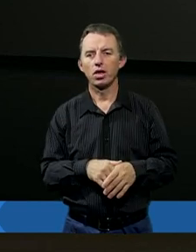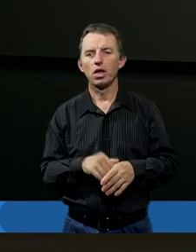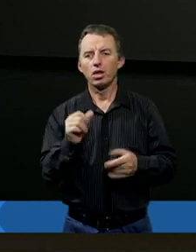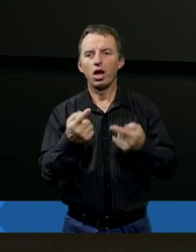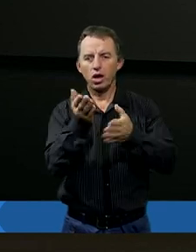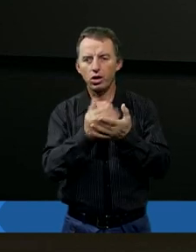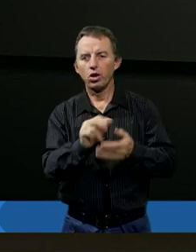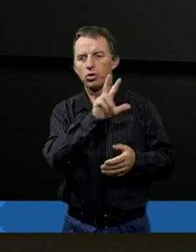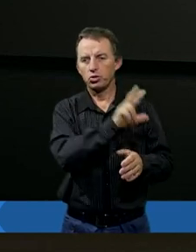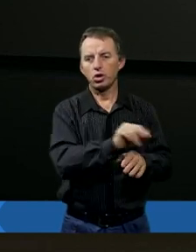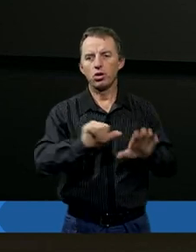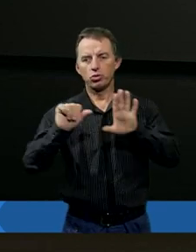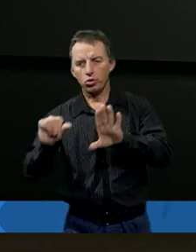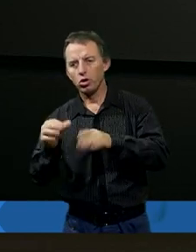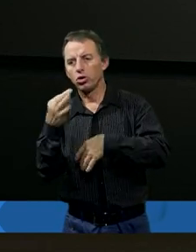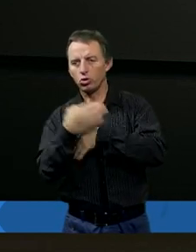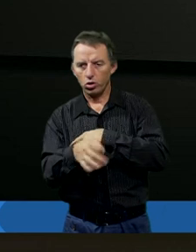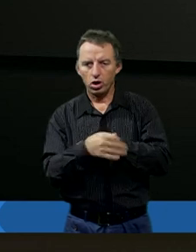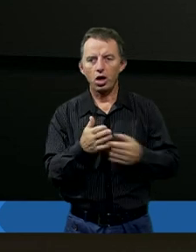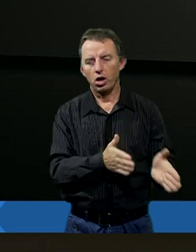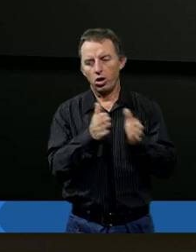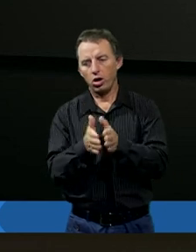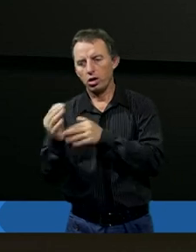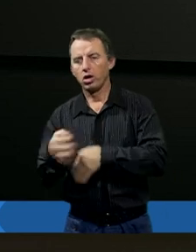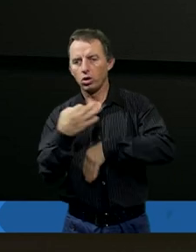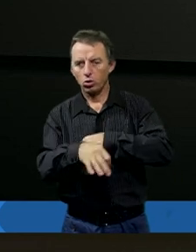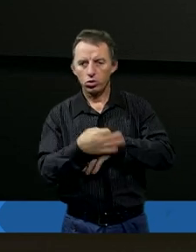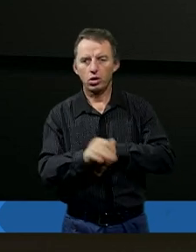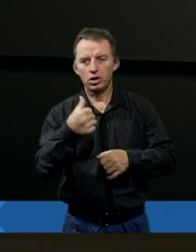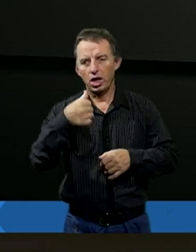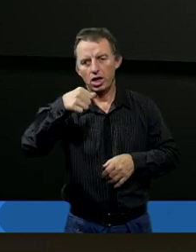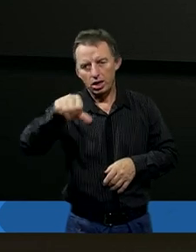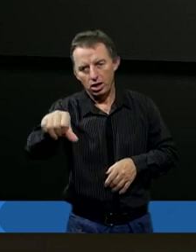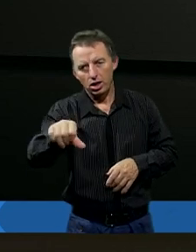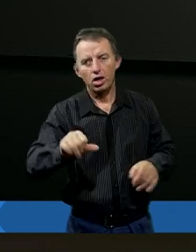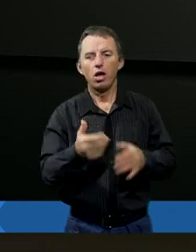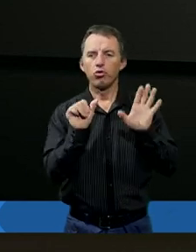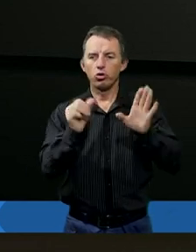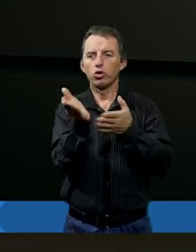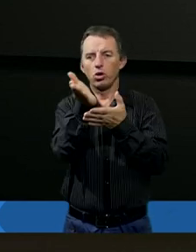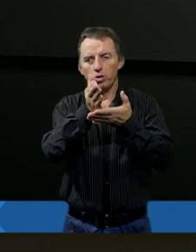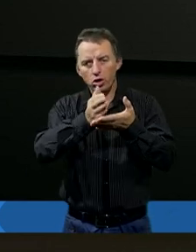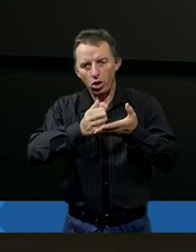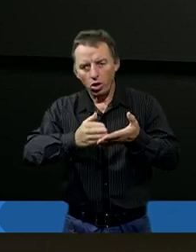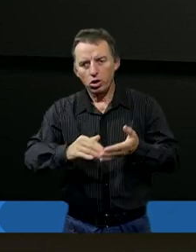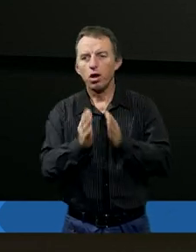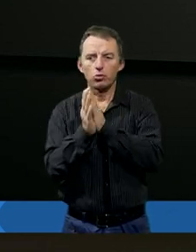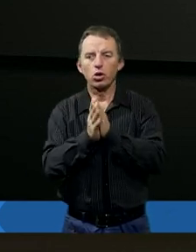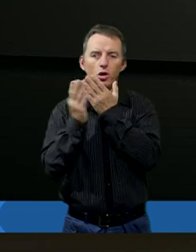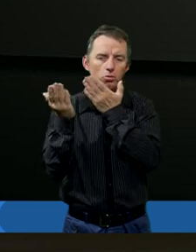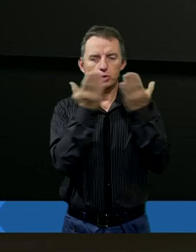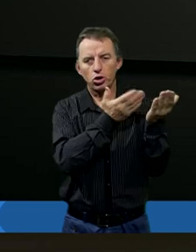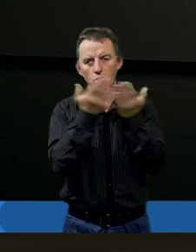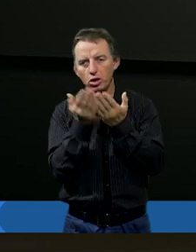dwa rozdziały pomiędzy trzecim a szóstym będziemy studiować w kolejnym studium za tydzień. Natomiast w szóstym rozdziale jakbym mogła prosić o